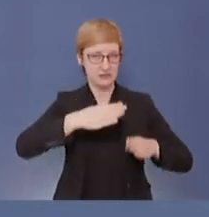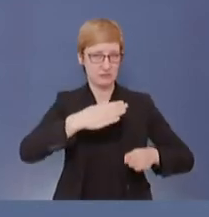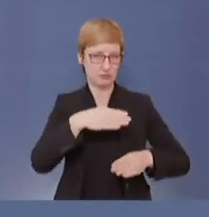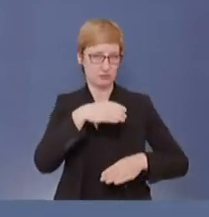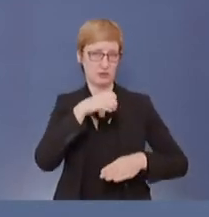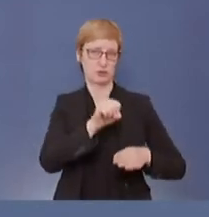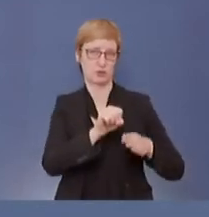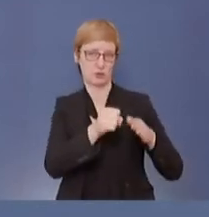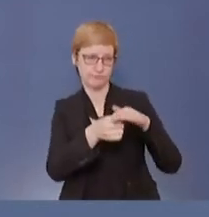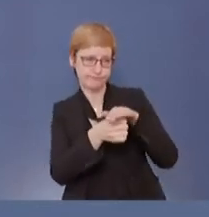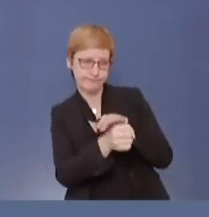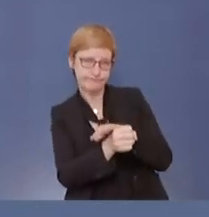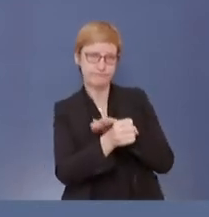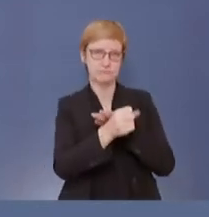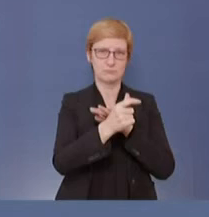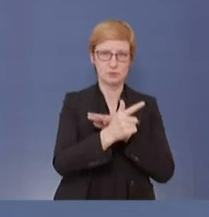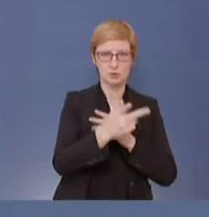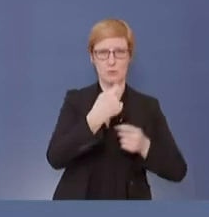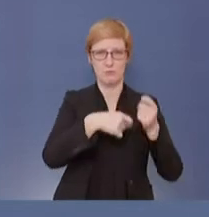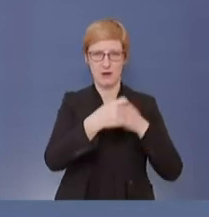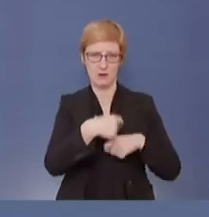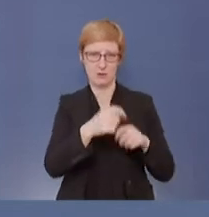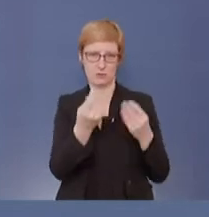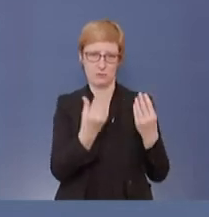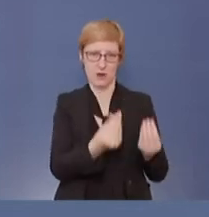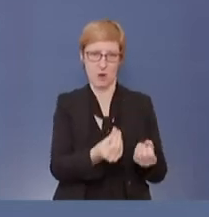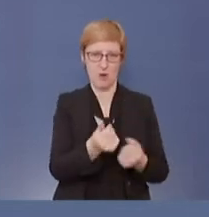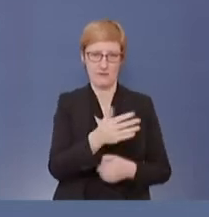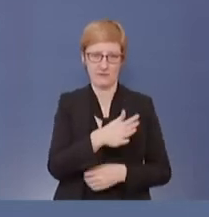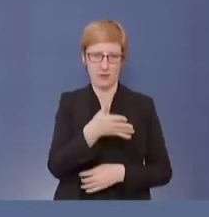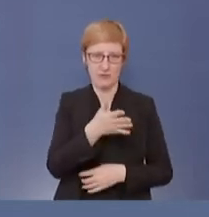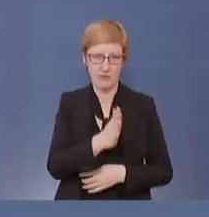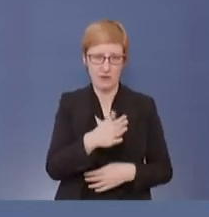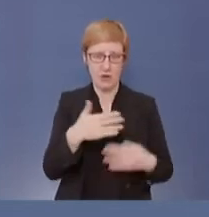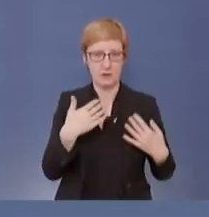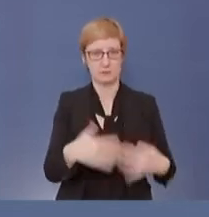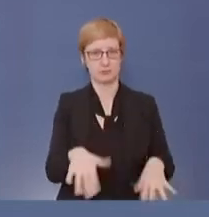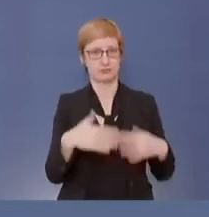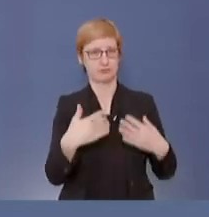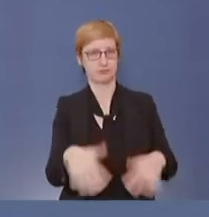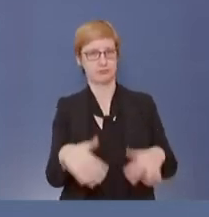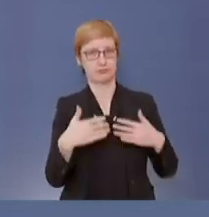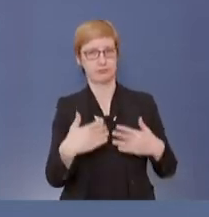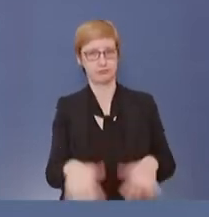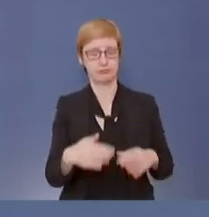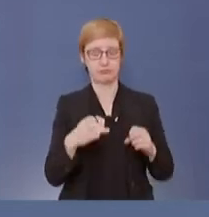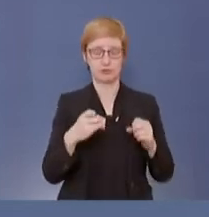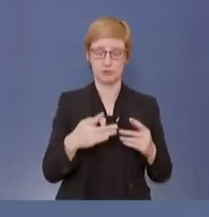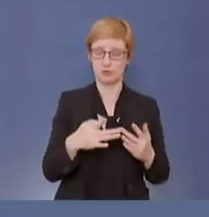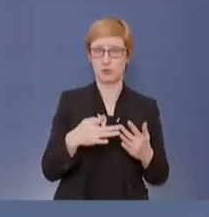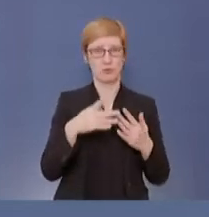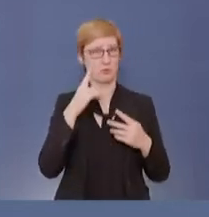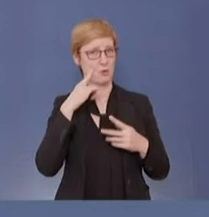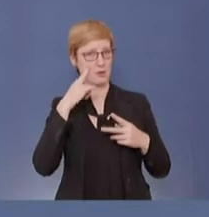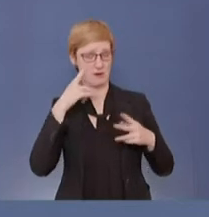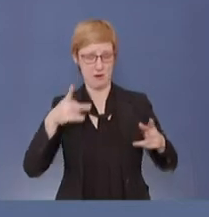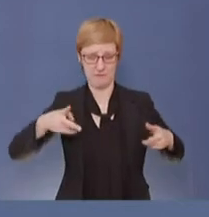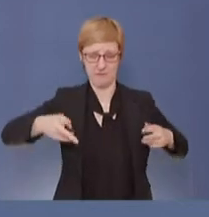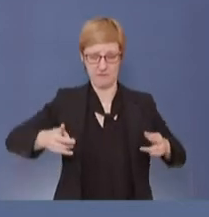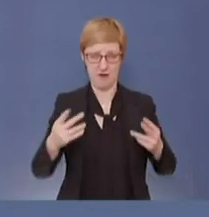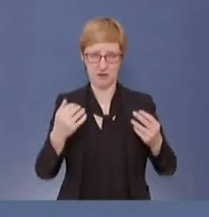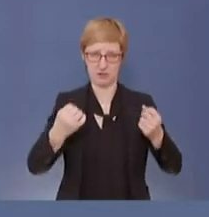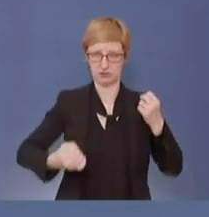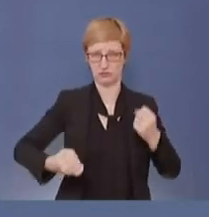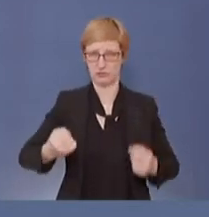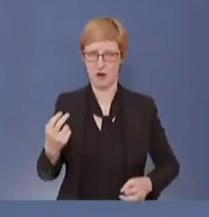behandelt werden müssen. Das alles zeigt uns, dass wir in einer ganz, ganz schwierigen Phase sind. Und